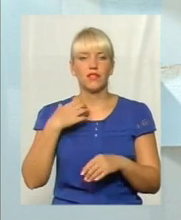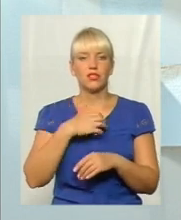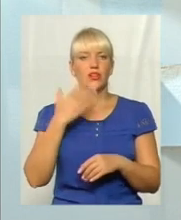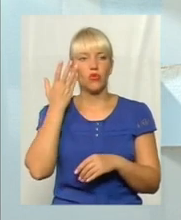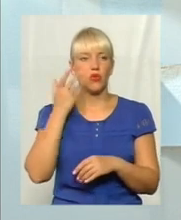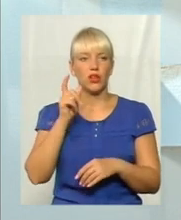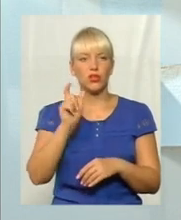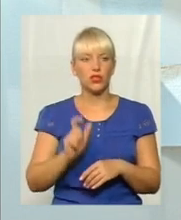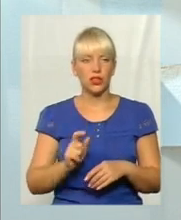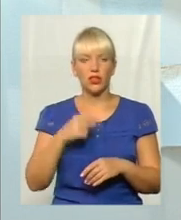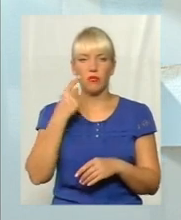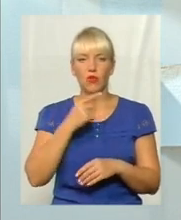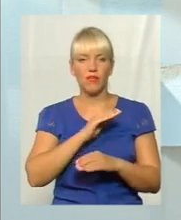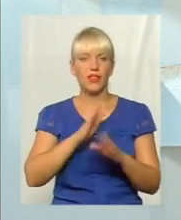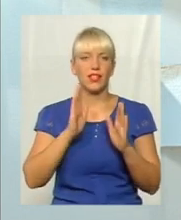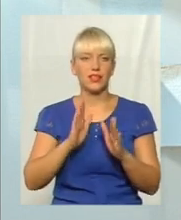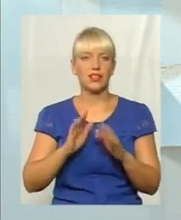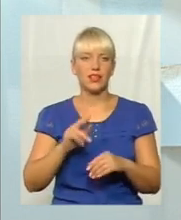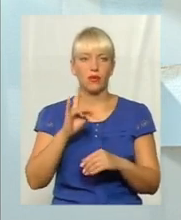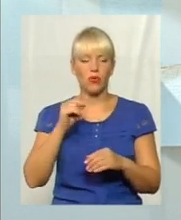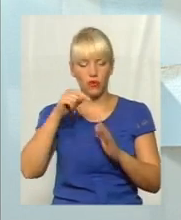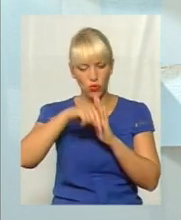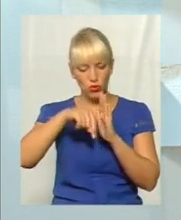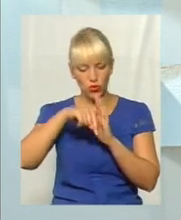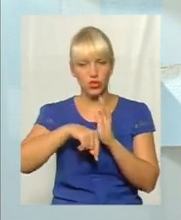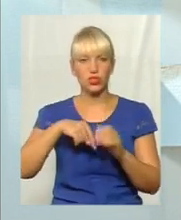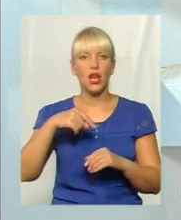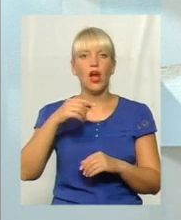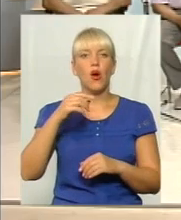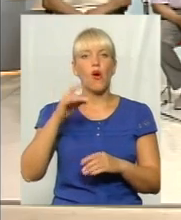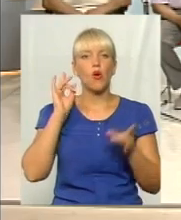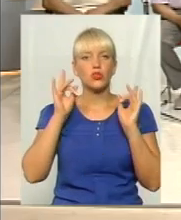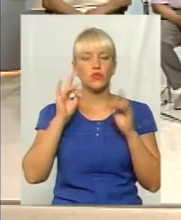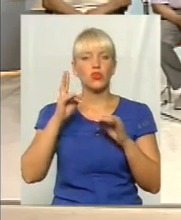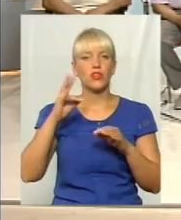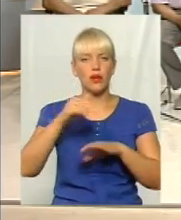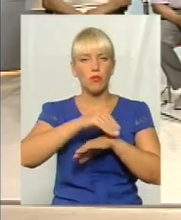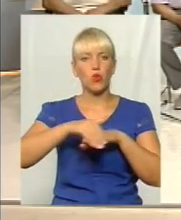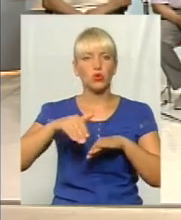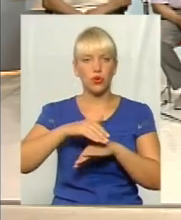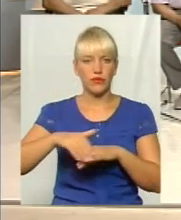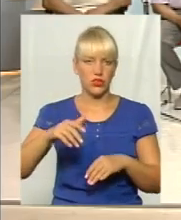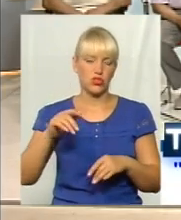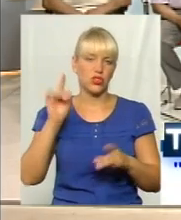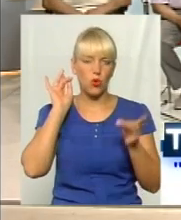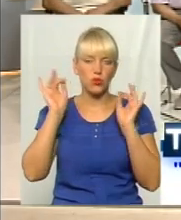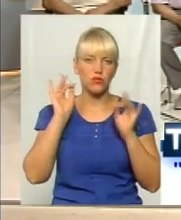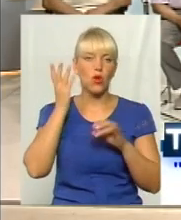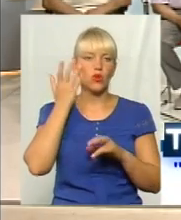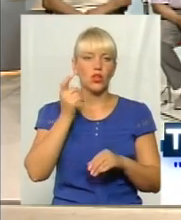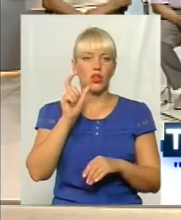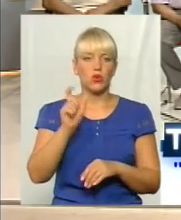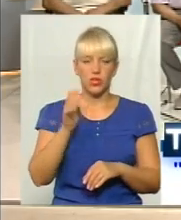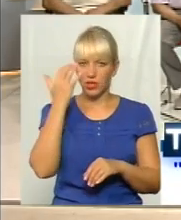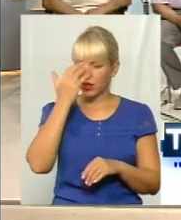людина, і мова йде не тільки про внутрішнє озвучення, але й про зовнішнє, коли людина, знову таки, не